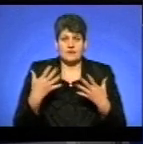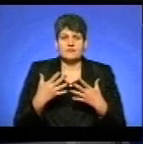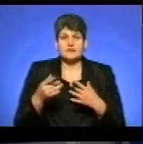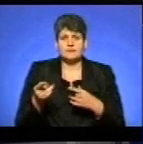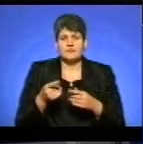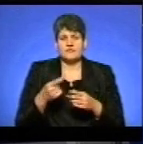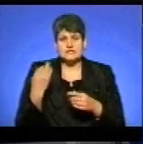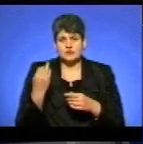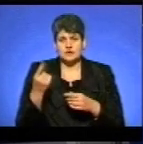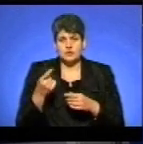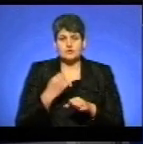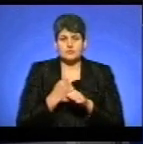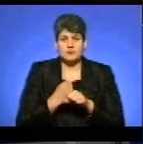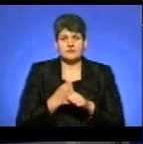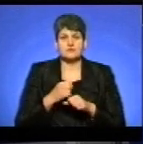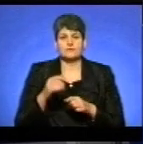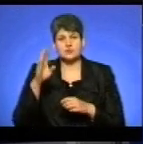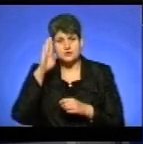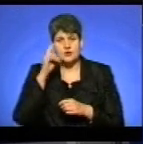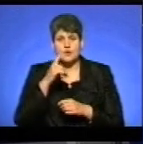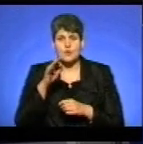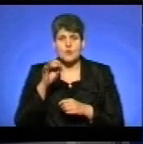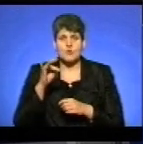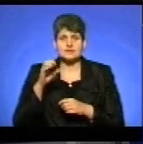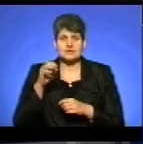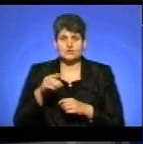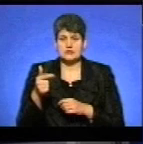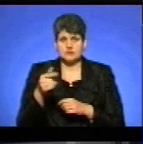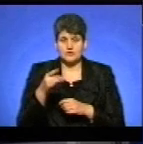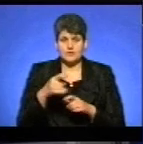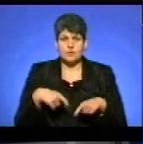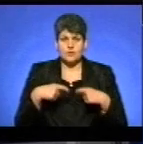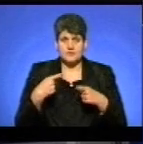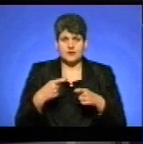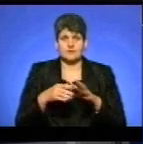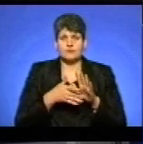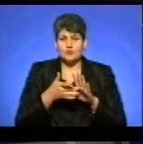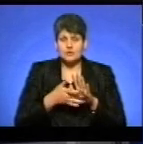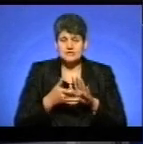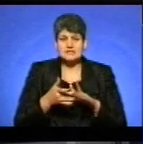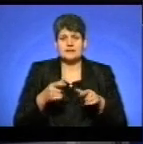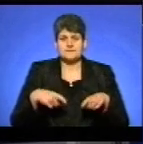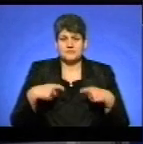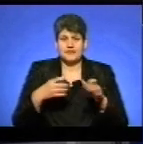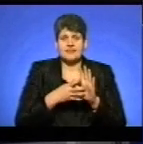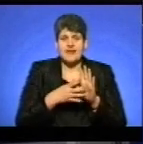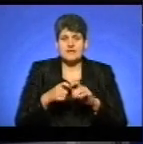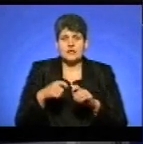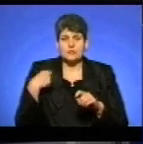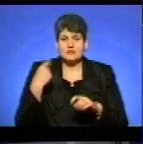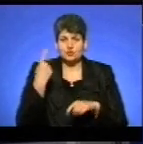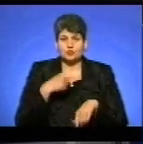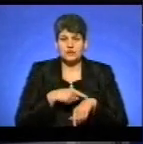становив Василь Шевчук з Хоросткова-Гусятинського району. Він пробіг босоніж дистанцією 9 кілометрів за 1